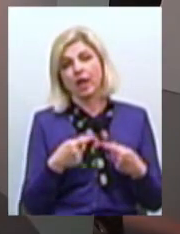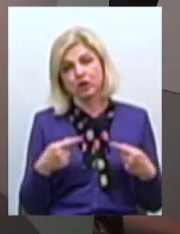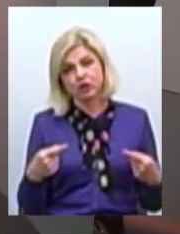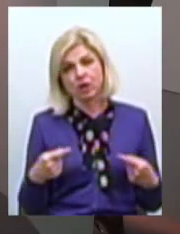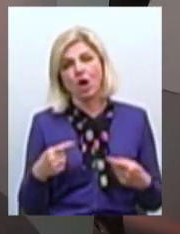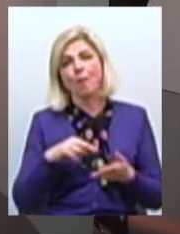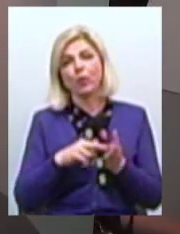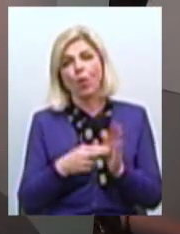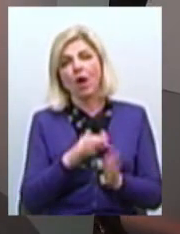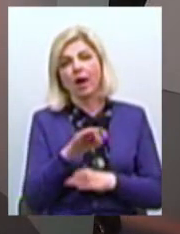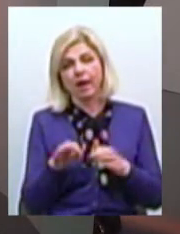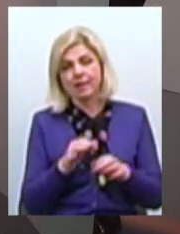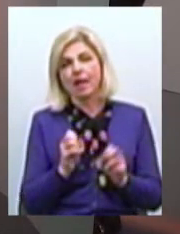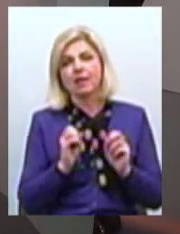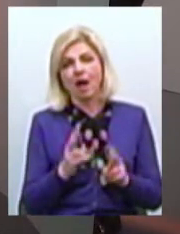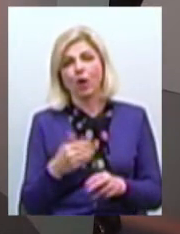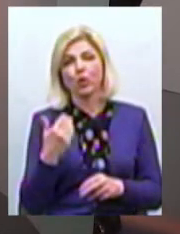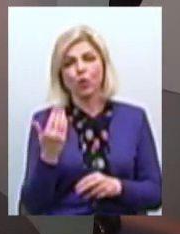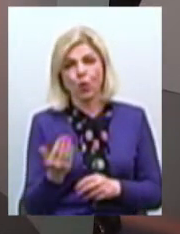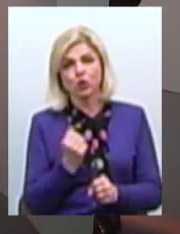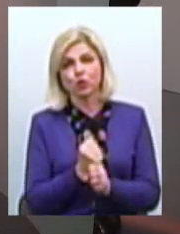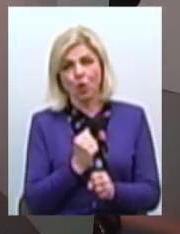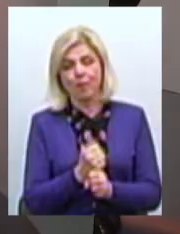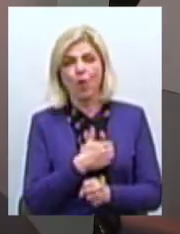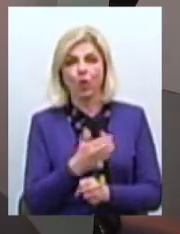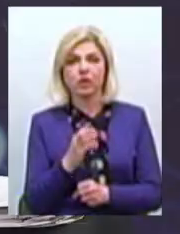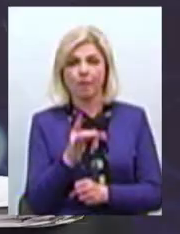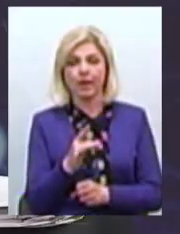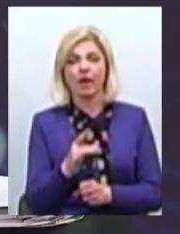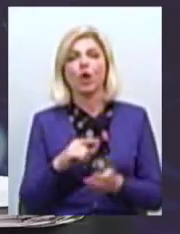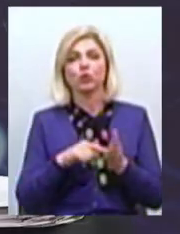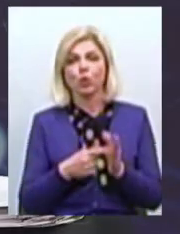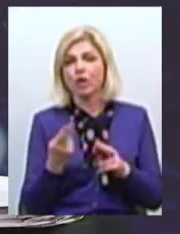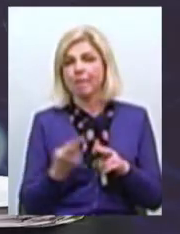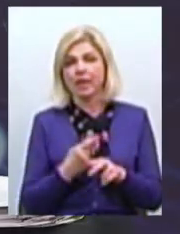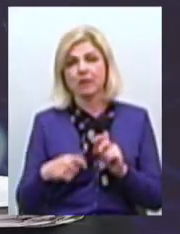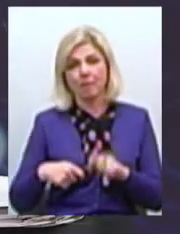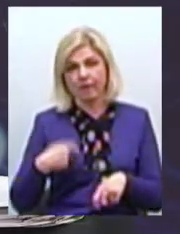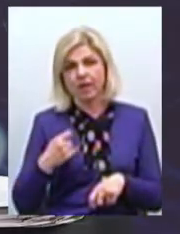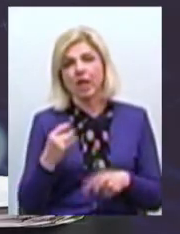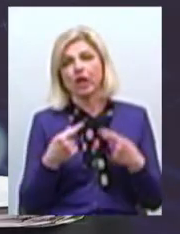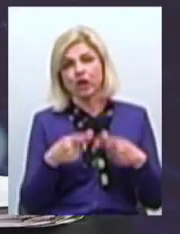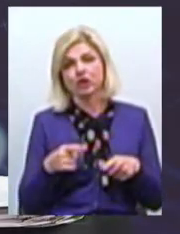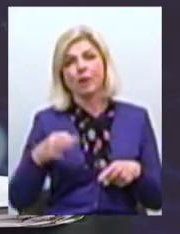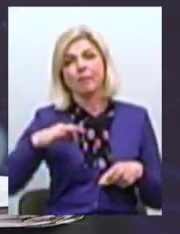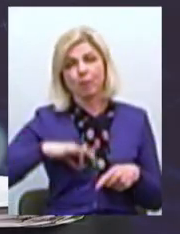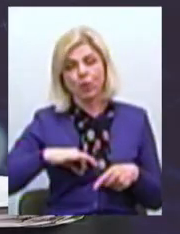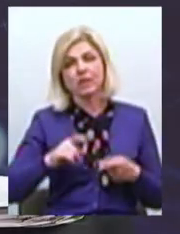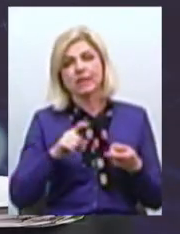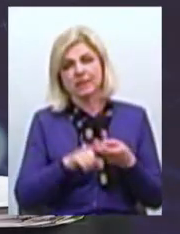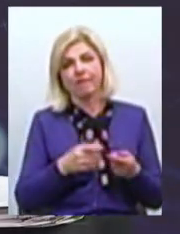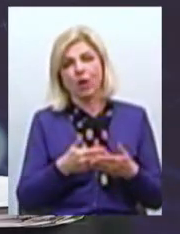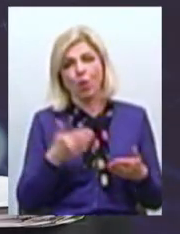проекти Як його зробити хоча б точка безбитковості і інший прибуток Це вже дійсно залежить від